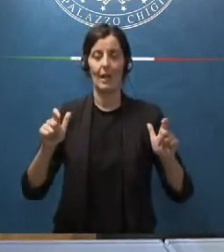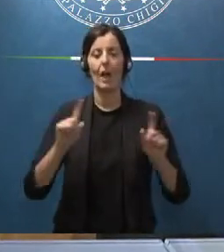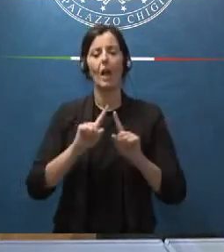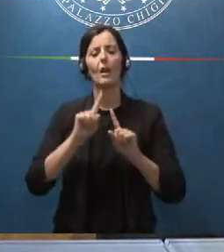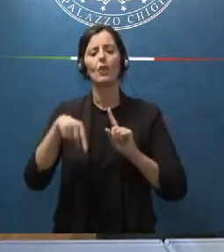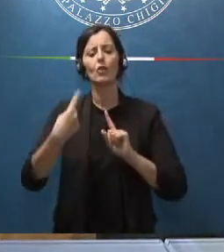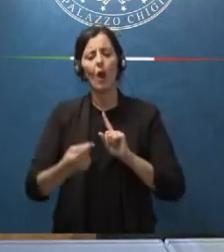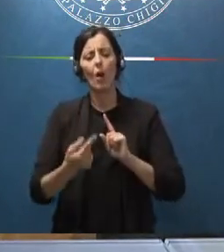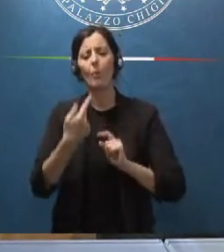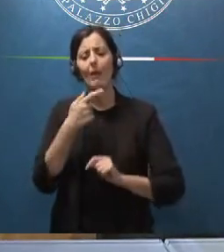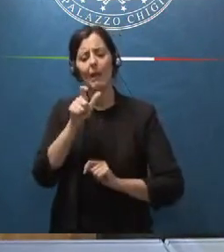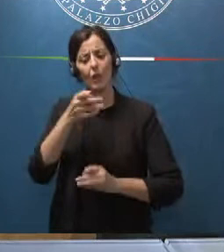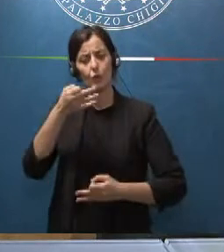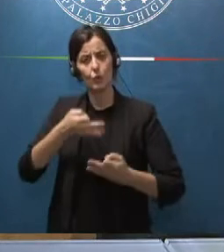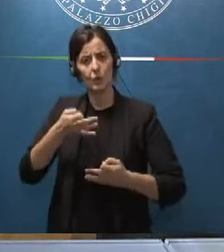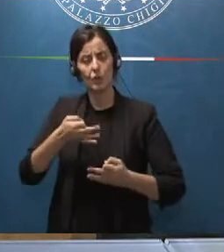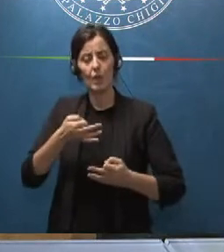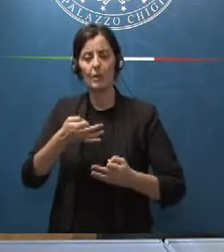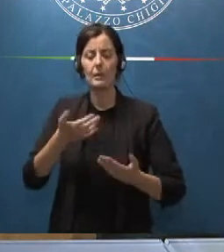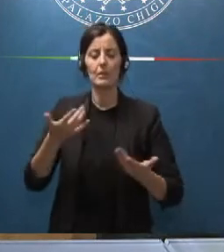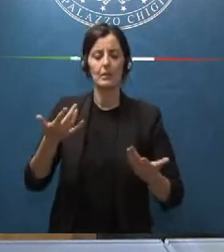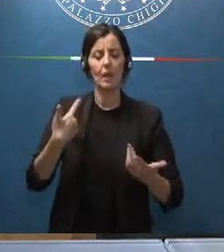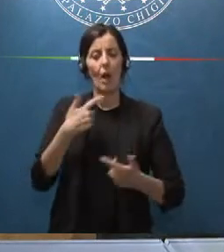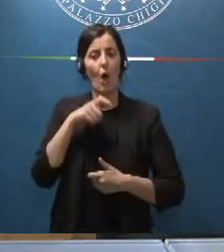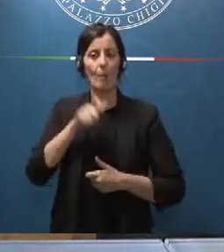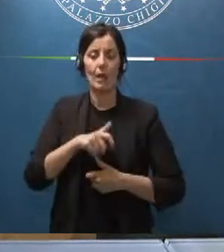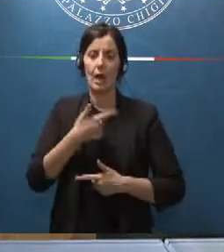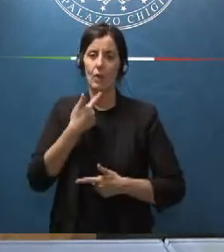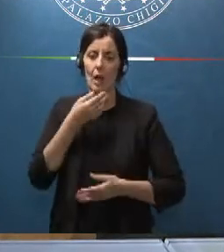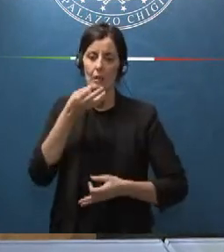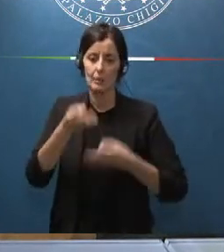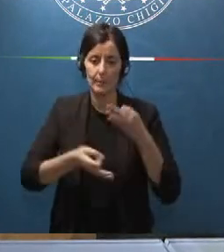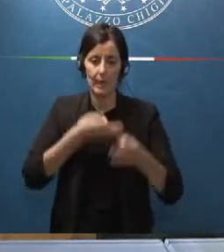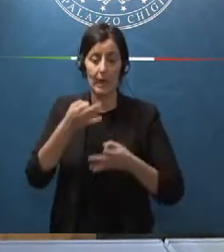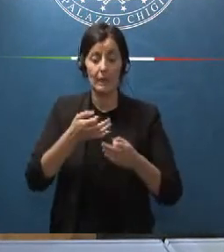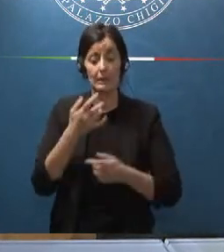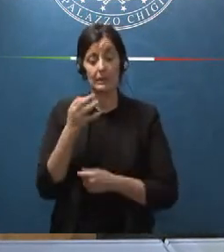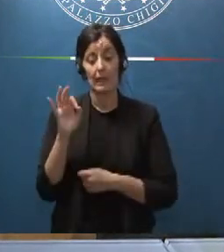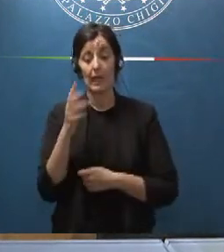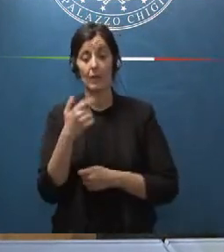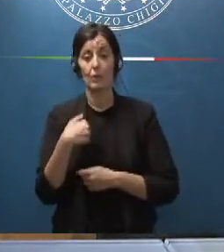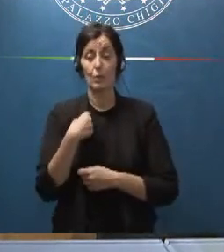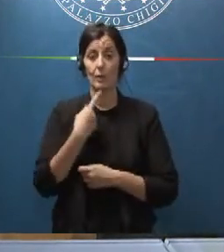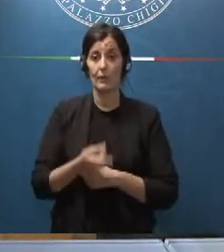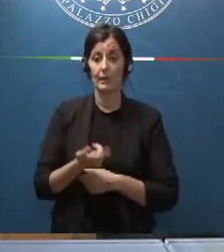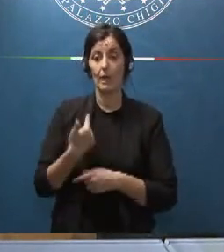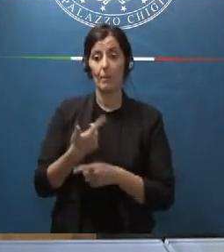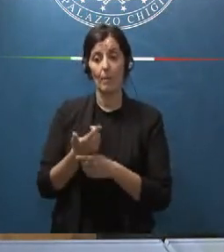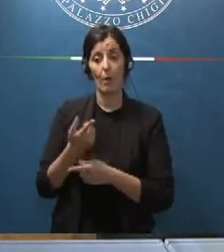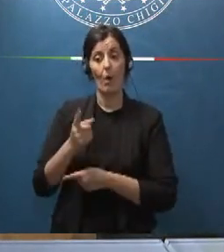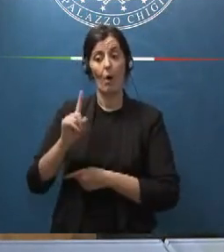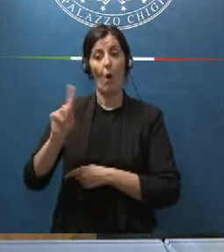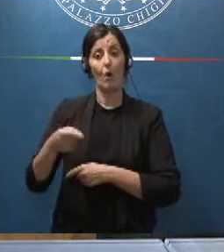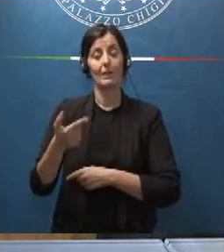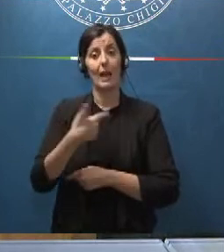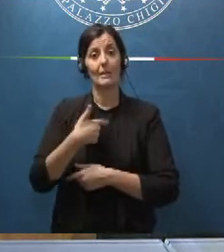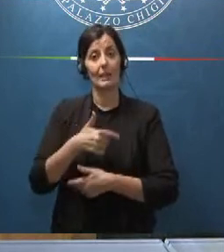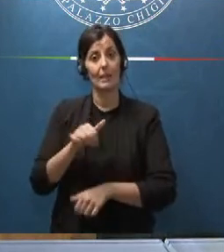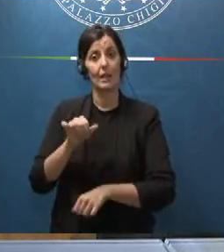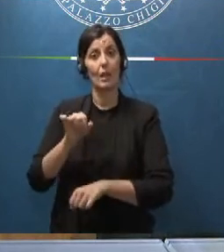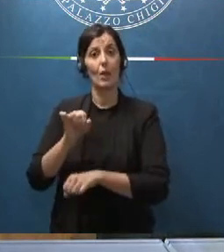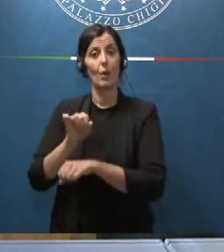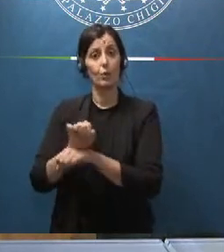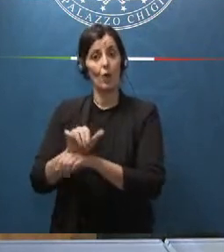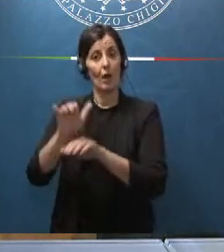giudice è obbligato a motivare nel caso in cui dovesse emettere l'ordinanza di custodia cautelare le